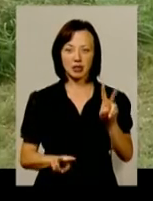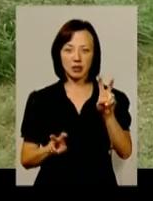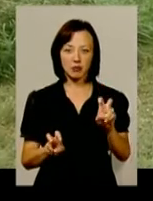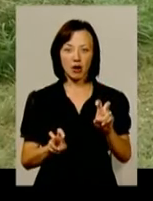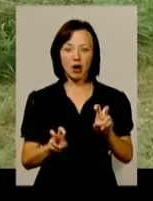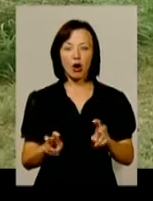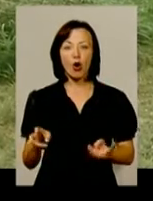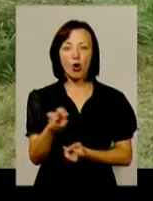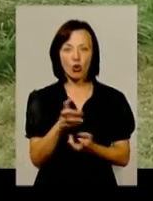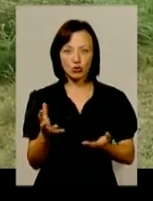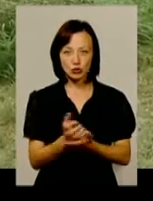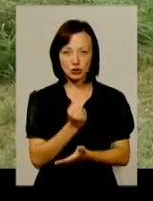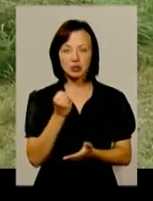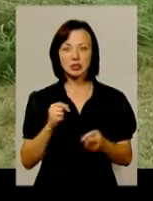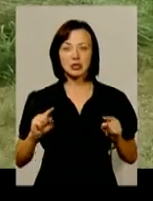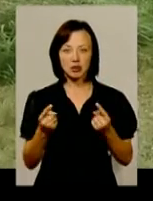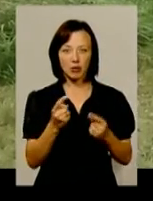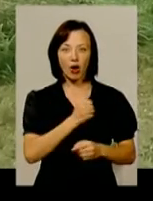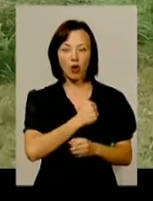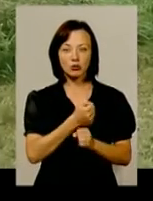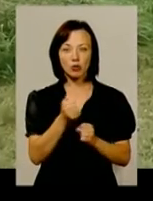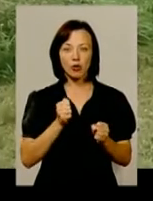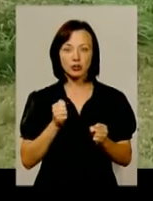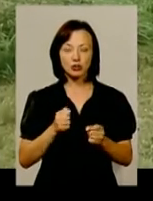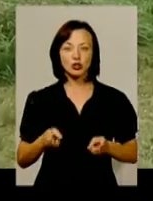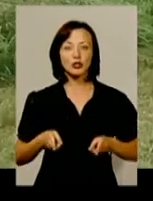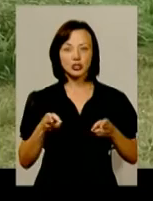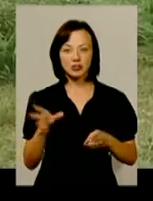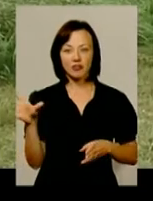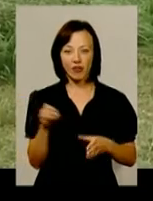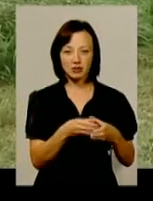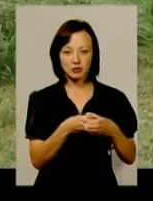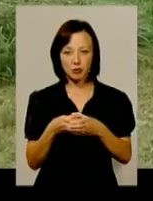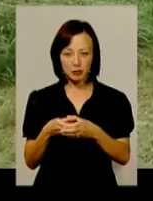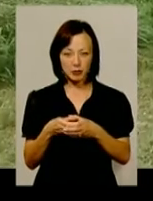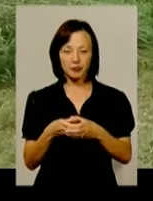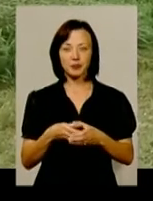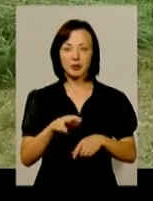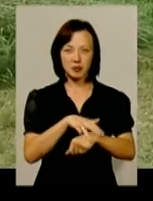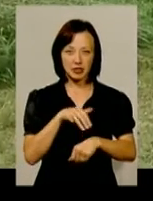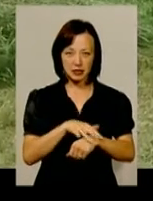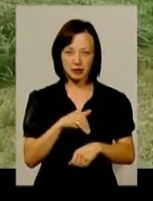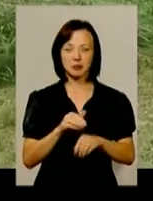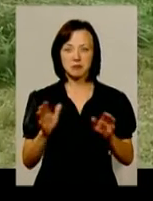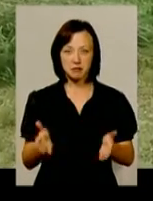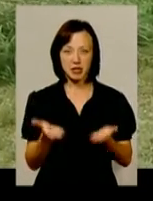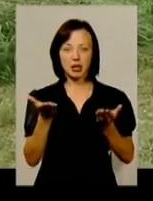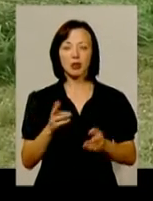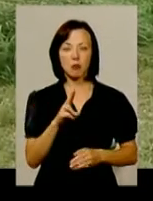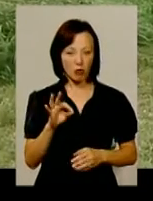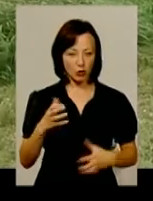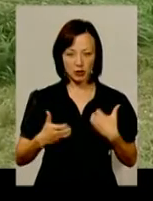затримання озброєного злочинця. Усейсь особовий склад, тому числі обласного апарату та міськрайорганів, піднятий по тривозі.